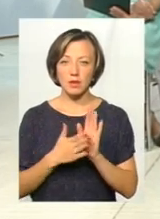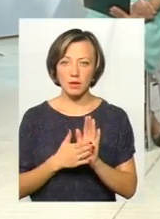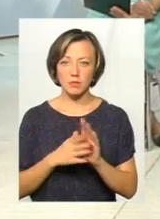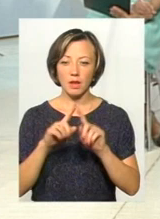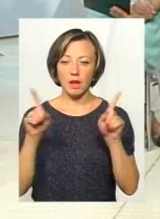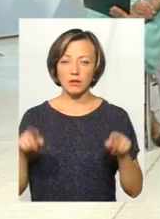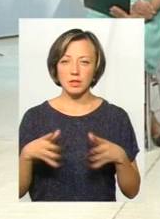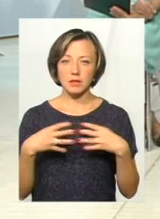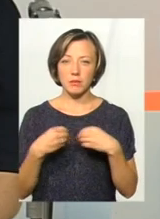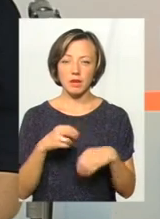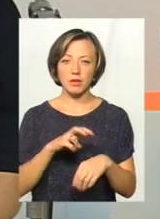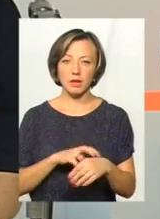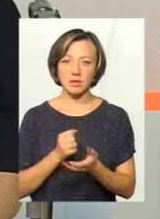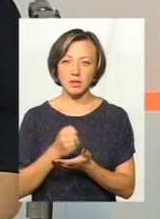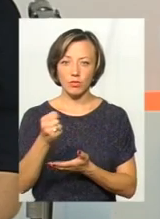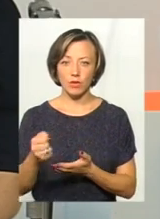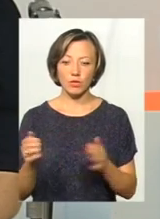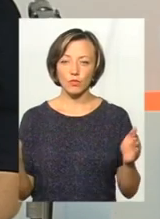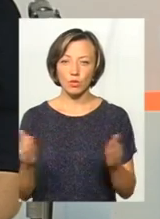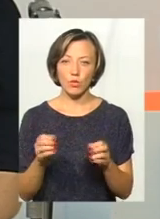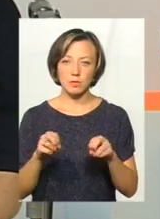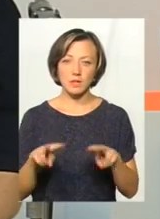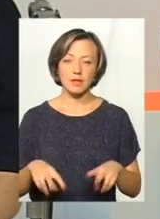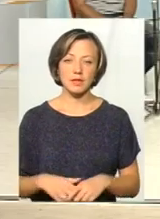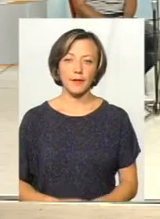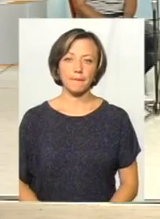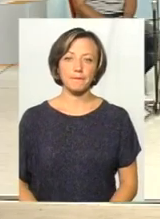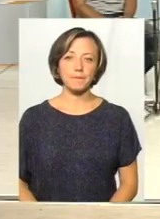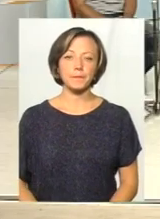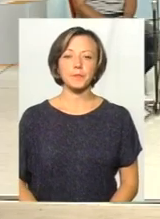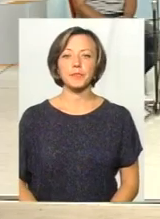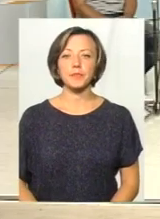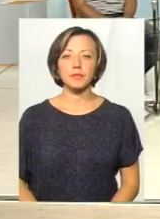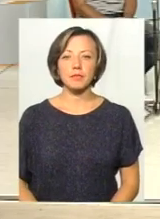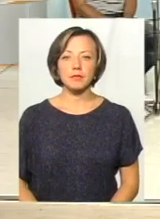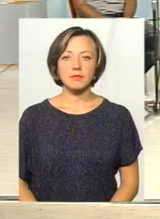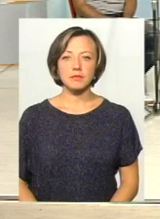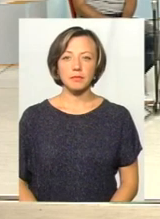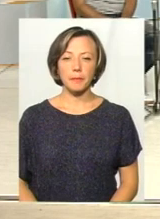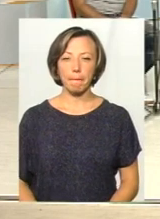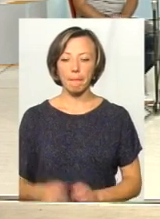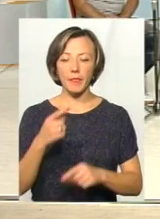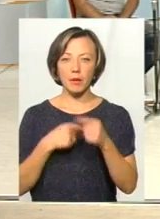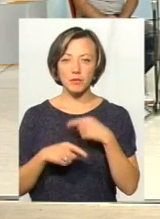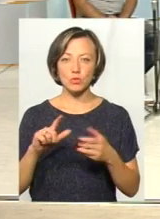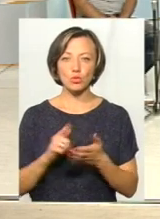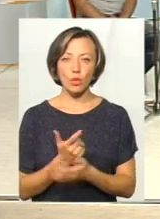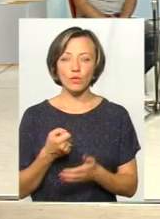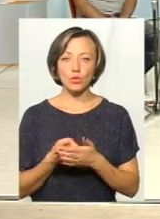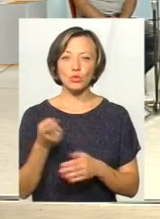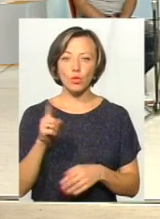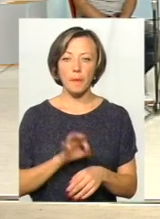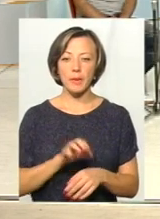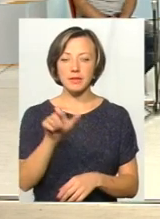сімейного лікаря і скерування до військового фахівця. Тобто, власне, повертаємося знову до того, що